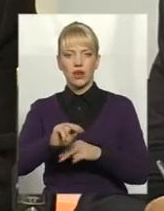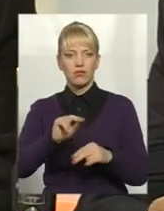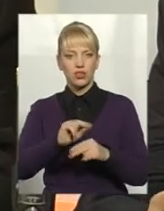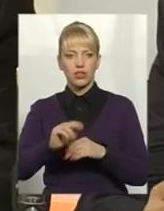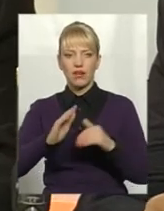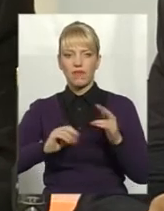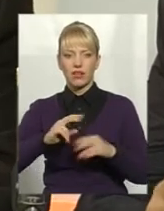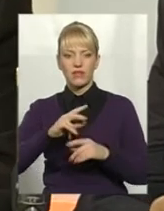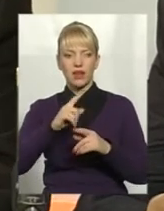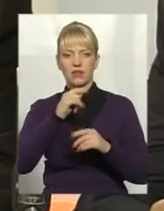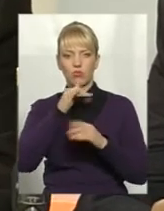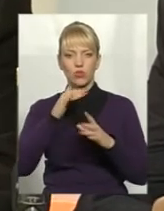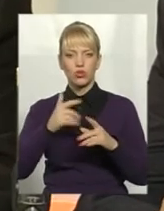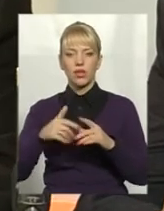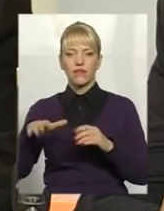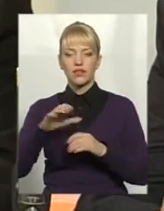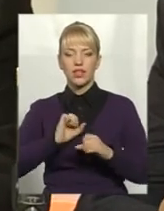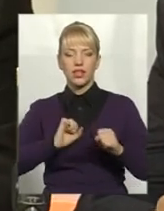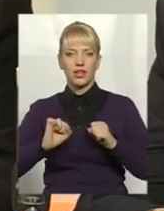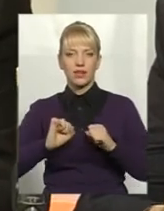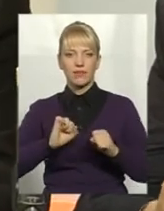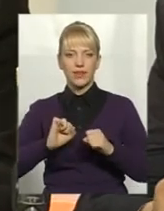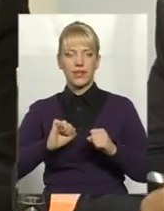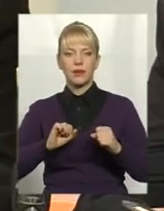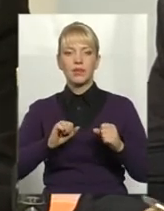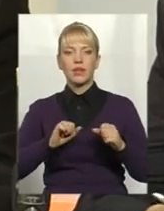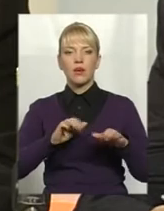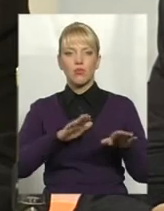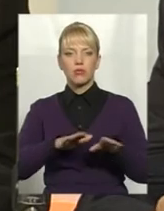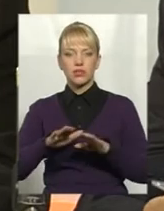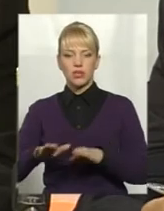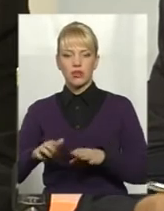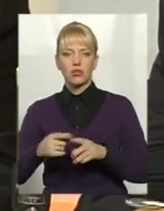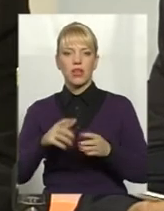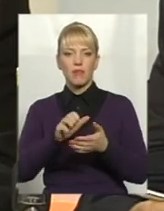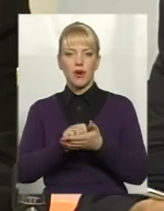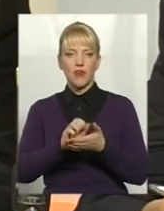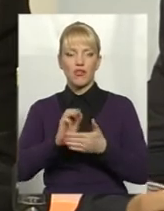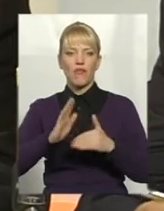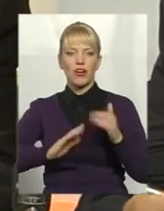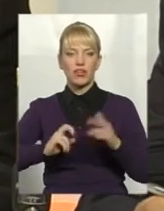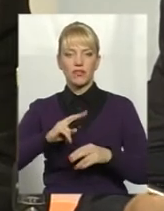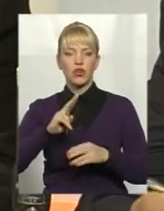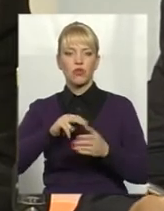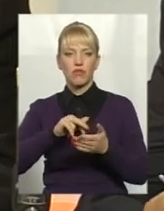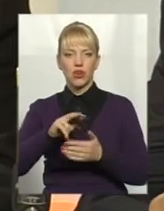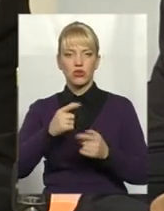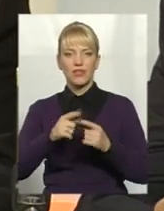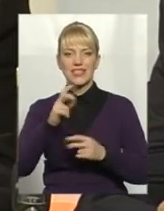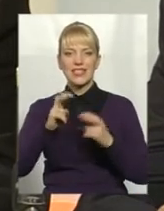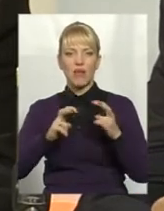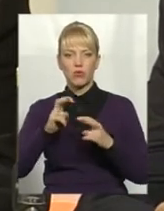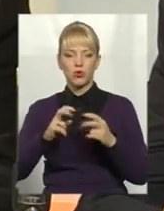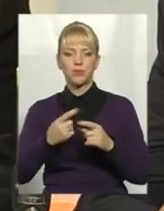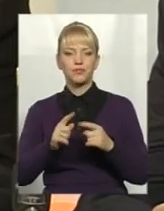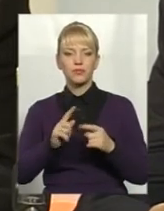І всі керівні посади на заводі займають фахівці, які вийшли з цього заводу. І цей професіонал на заводі, він